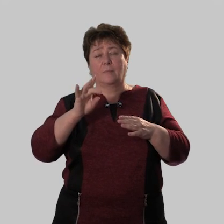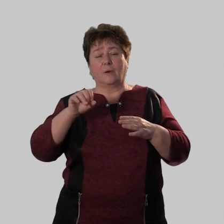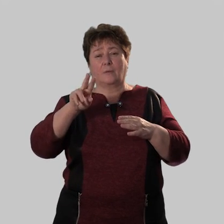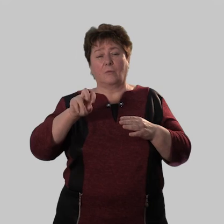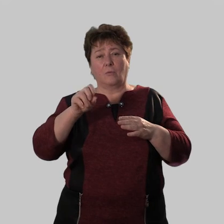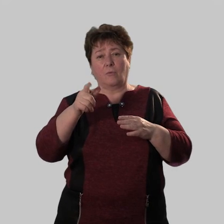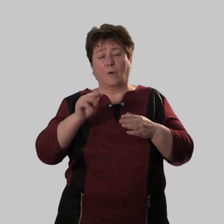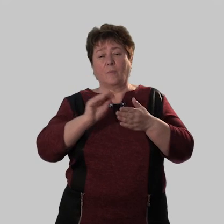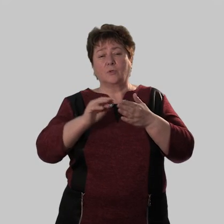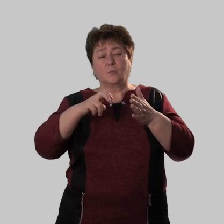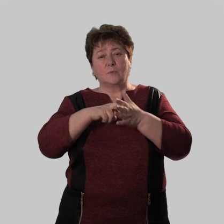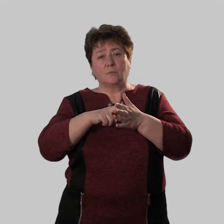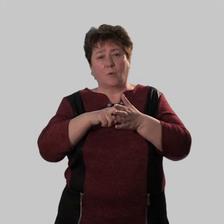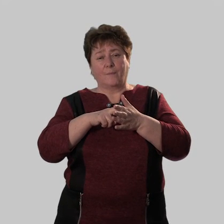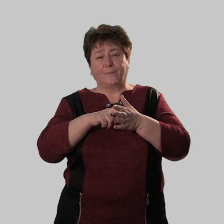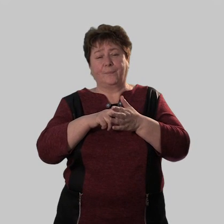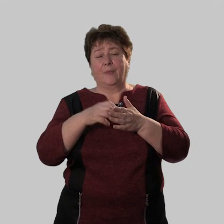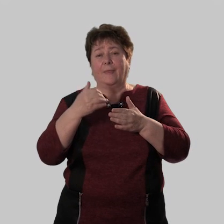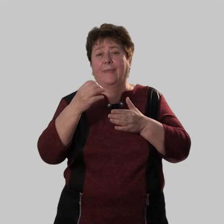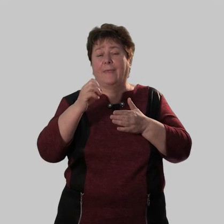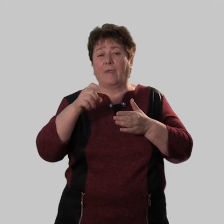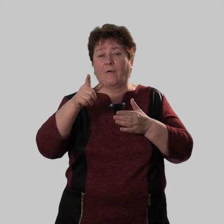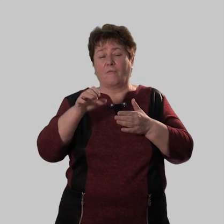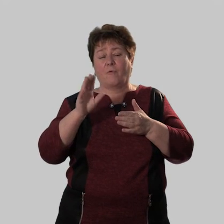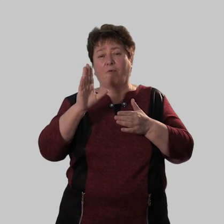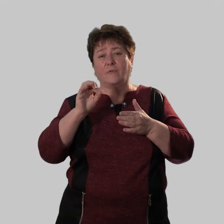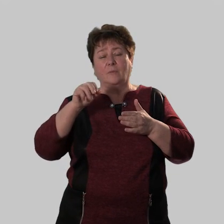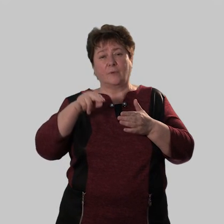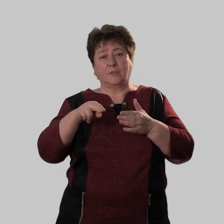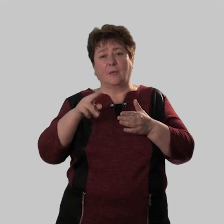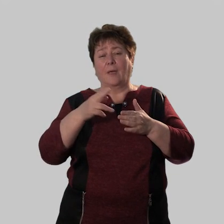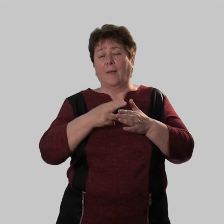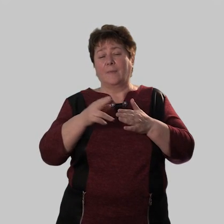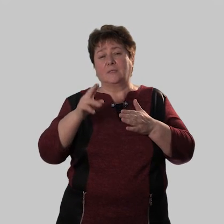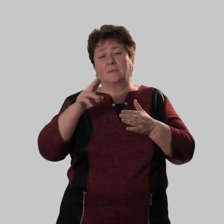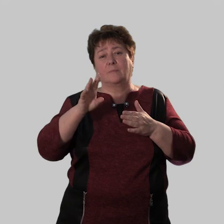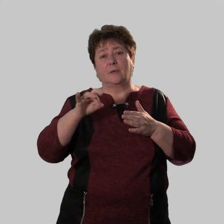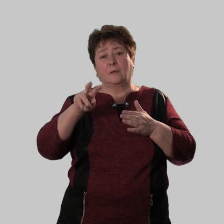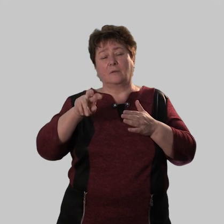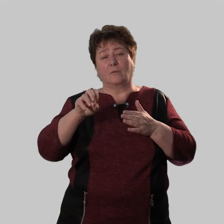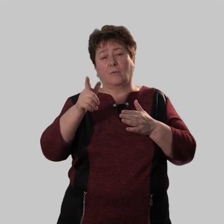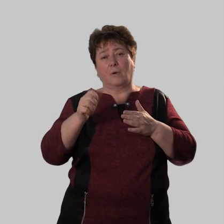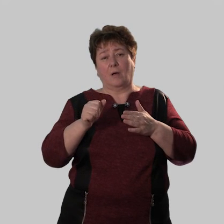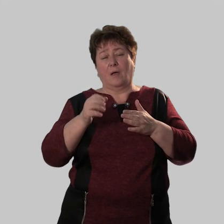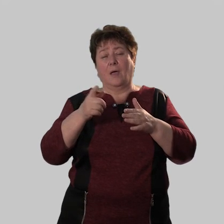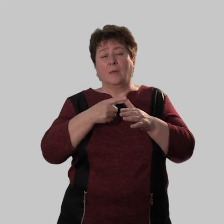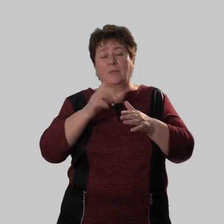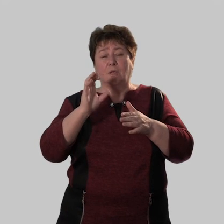предлога. Пишу письмо. Его. Винительный падеж без предлога.